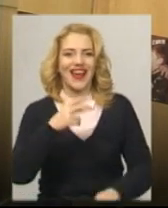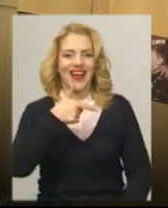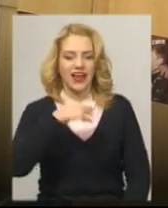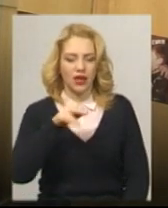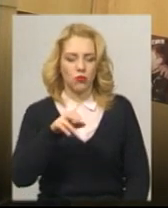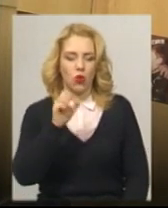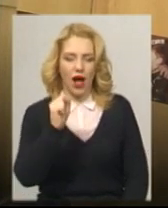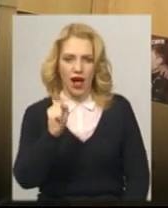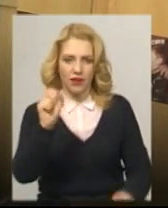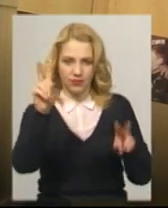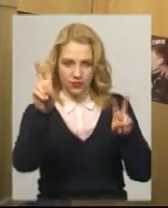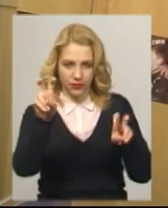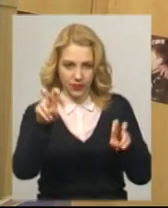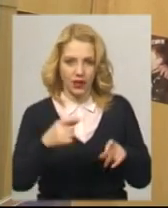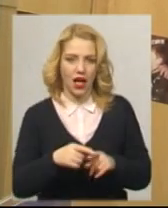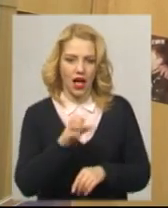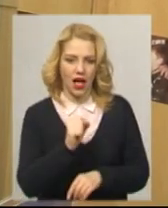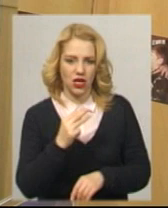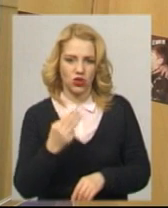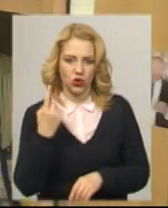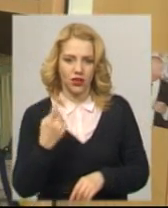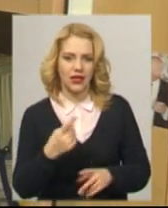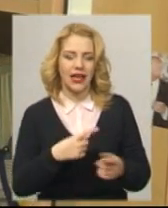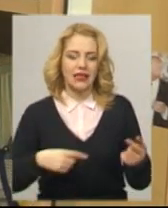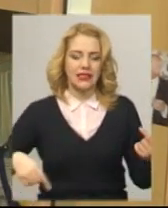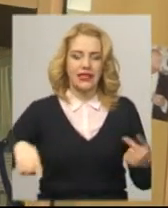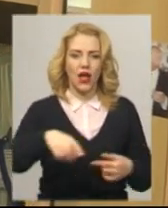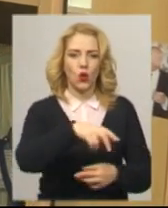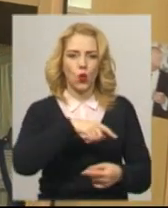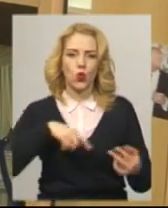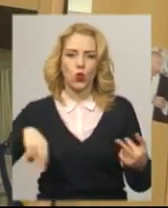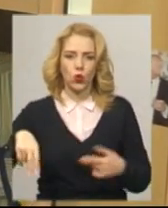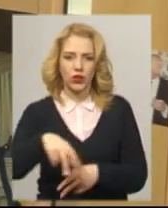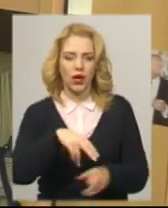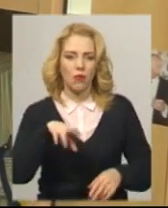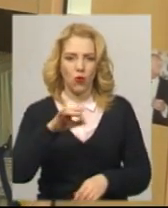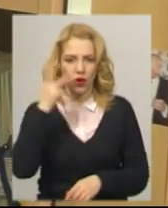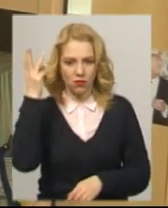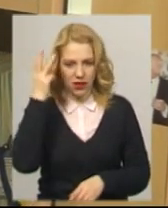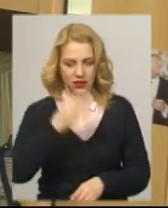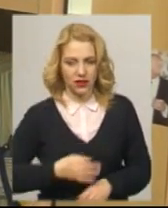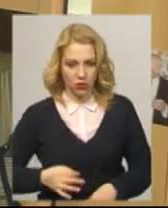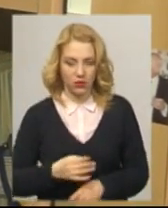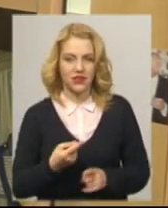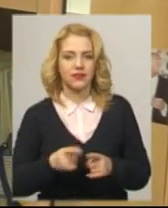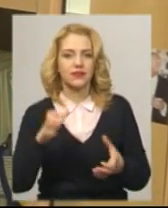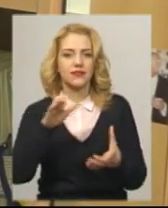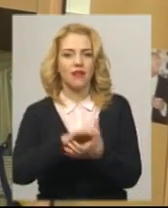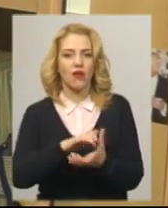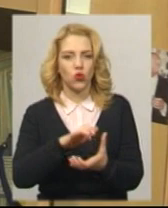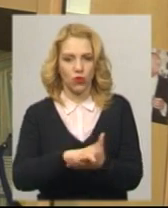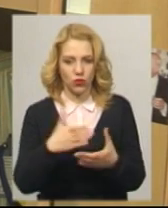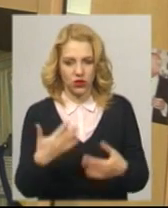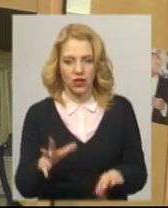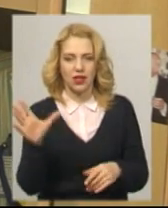циркулює зараз по Хмельницькій області. Але він знайомий вірус. Тобто всі і